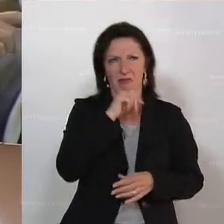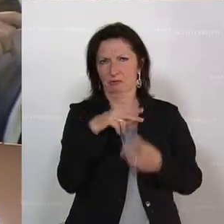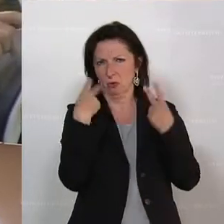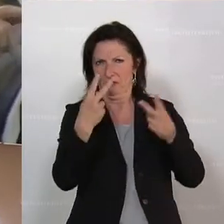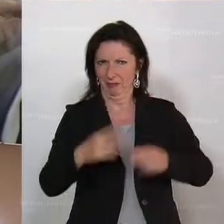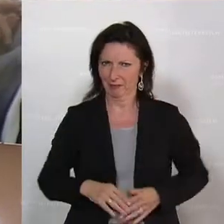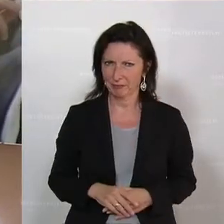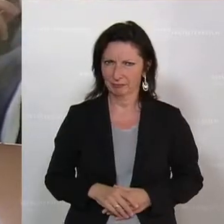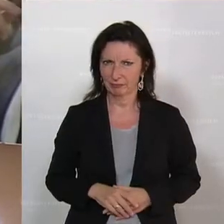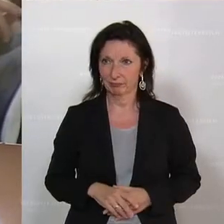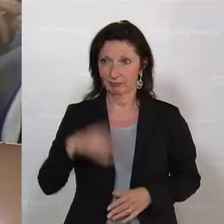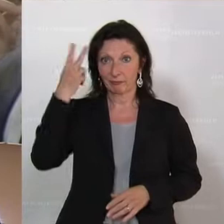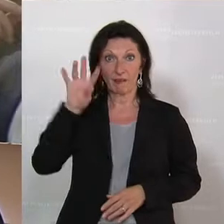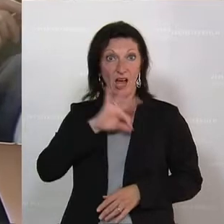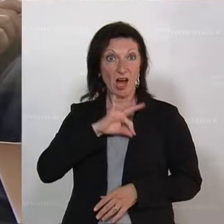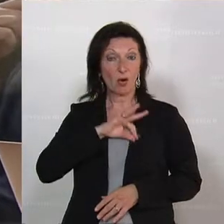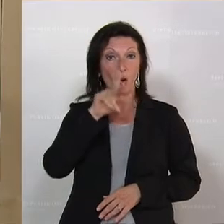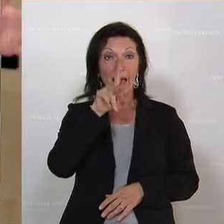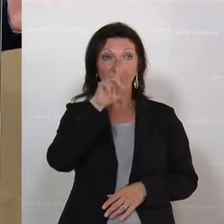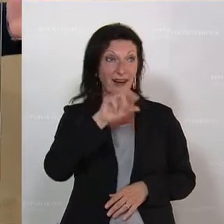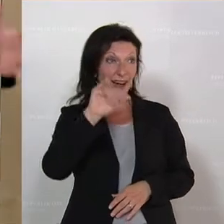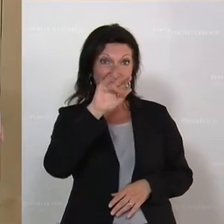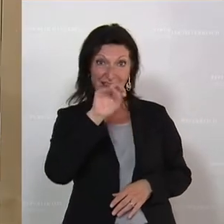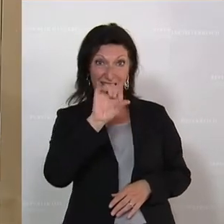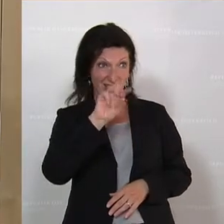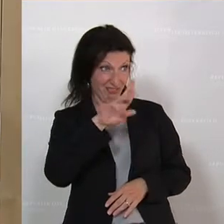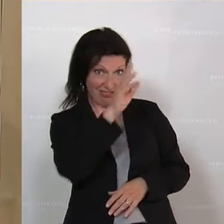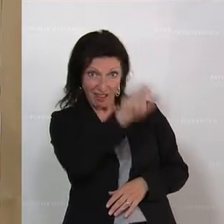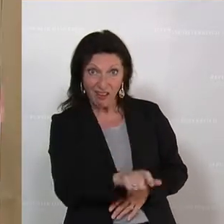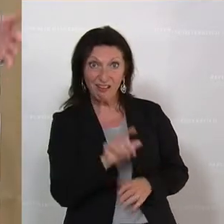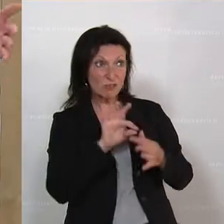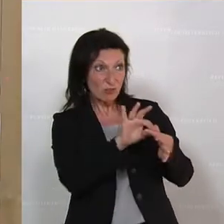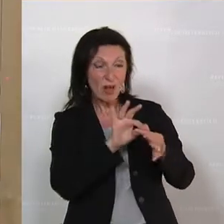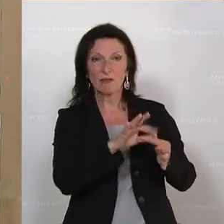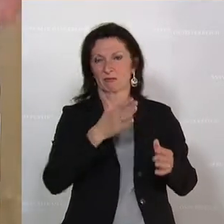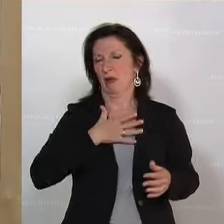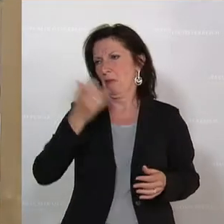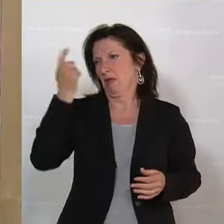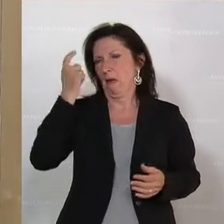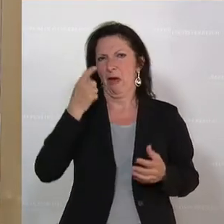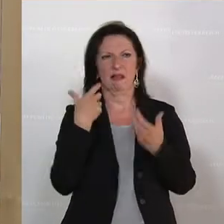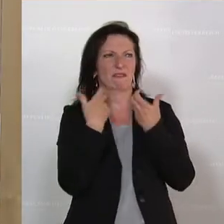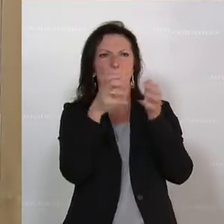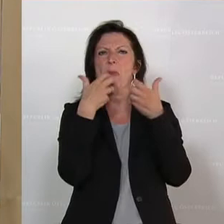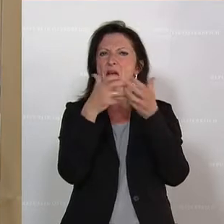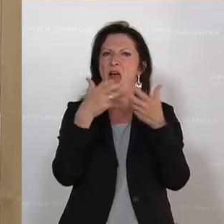Kollegen Greiner, aus meiner Sicht war das wieder eine Märchenstunde, wie wir es aus dem